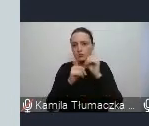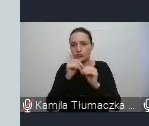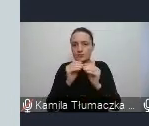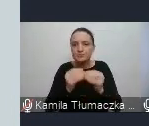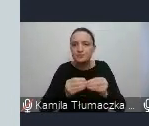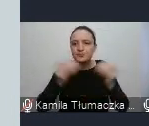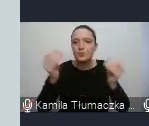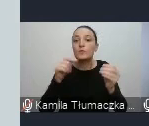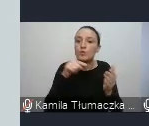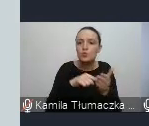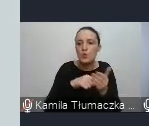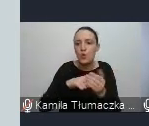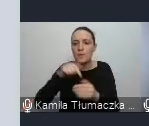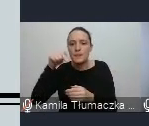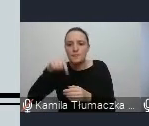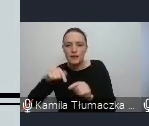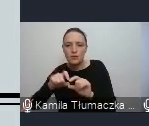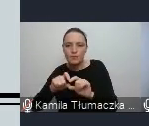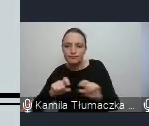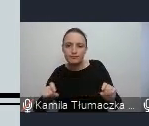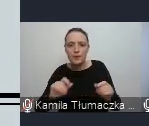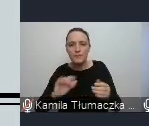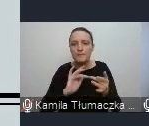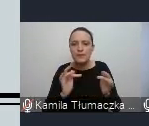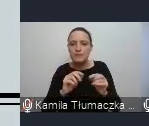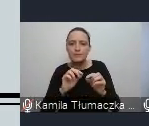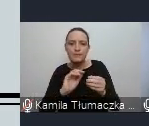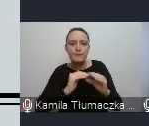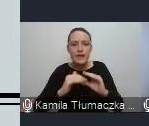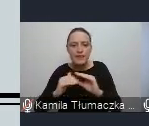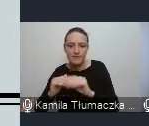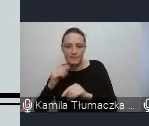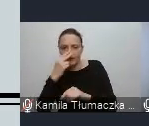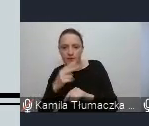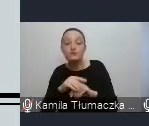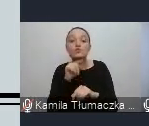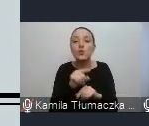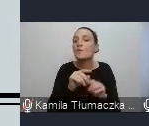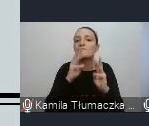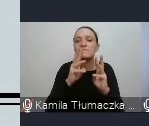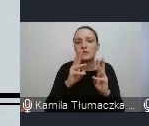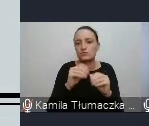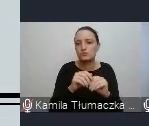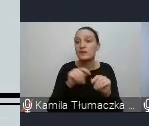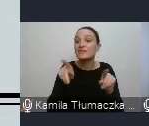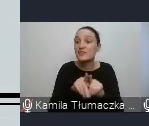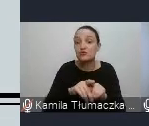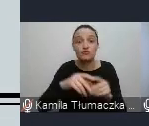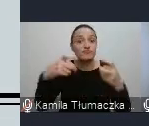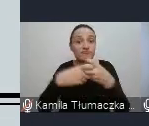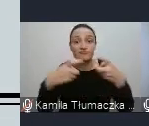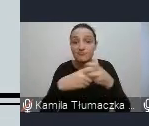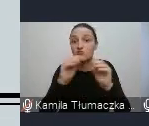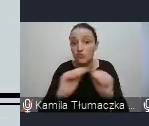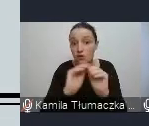IWRD. Na dole Państwo widzicie wszystkie adresy e-mailowe. I to, co jest bardzo ważne, prowadzimy różnego rodzaju e-szkolenia.